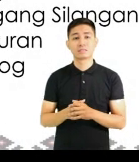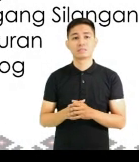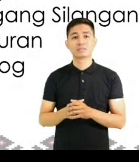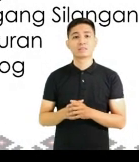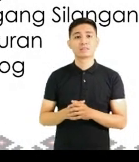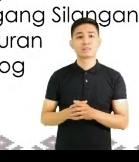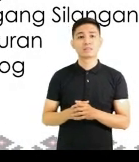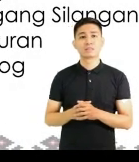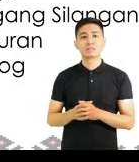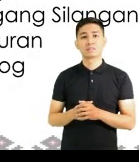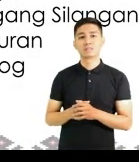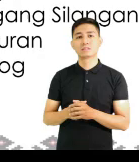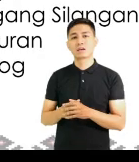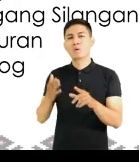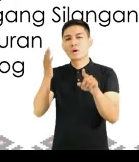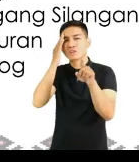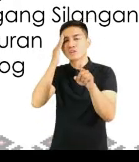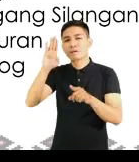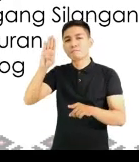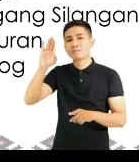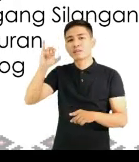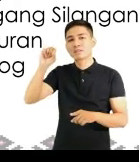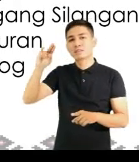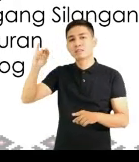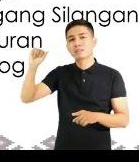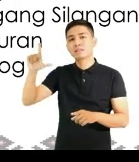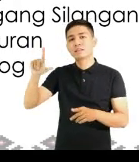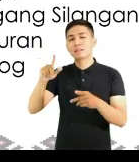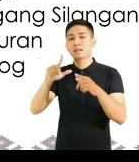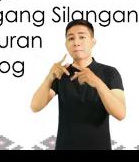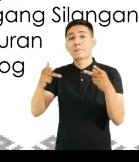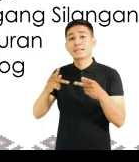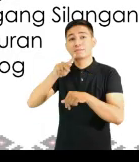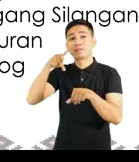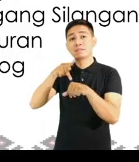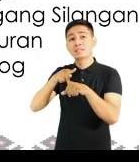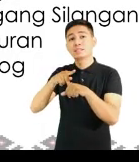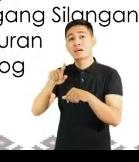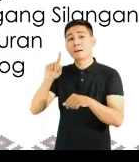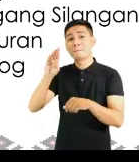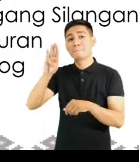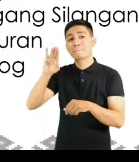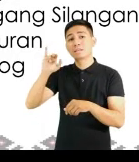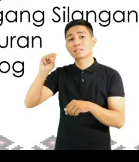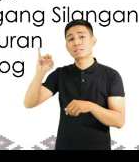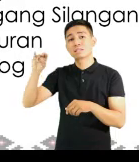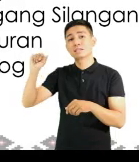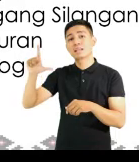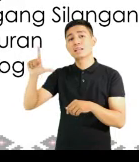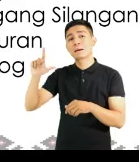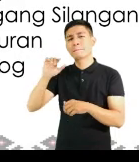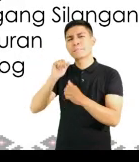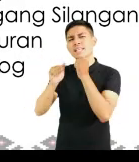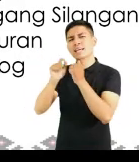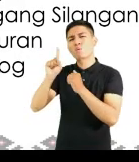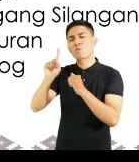Tukuyin ang lokasyong bisinal ng Pilipinas. Gamitin ang mapa. Ang lokasyong bisinal ng Pilipinas ay tumutukoy sa